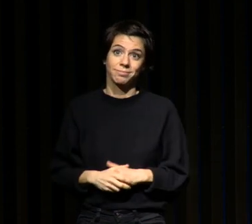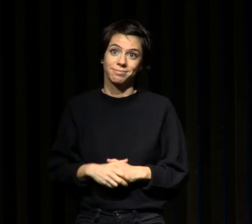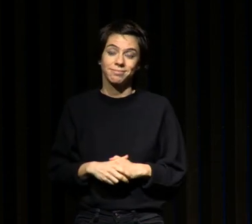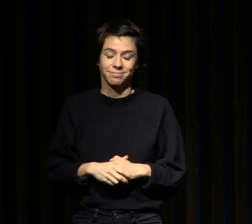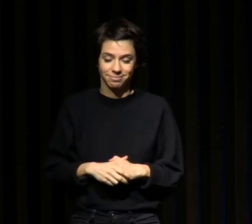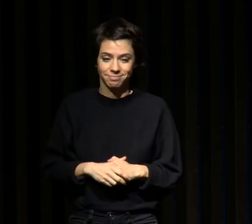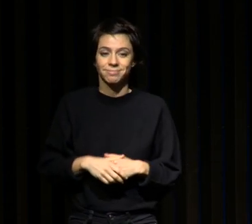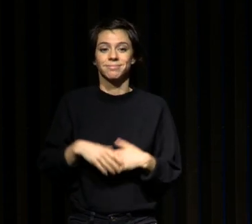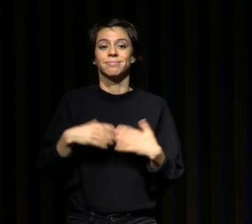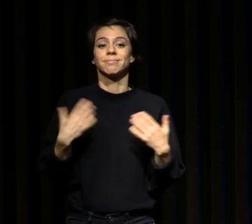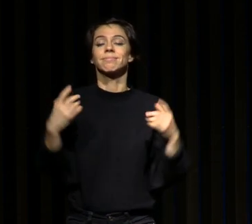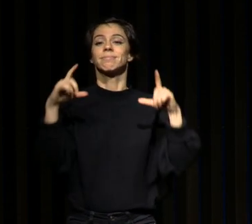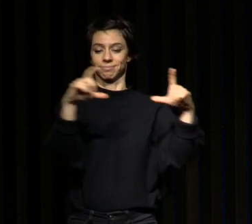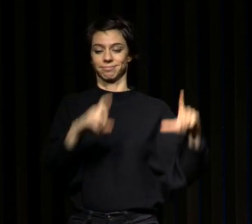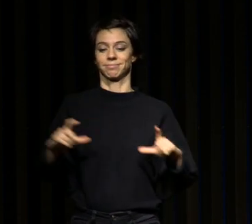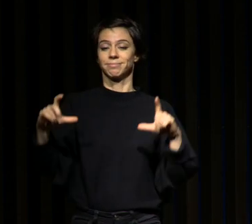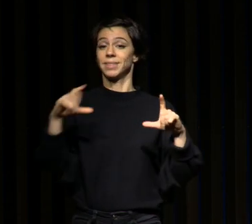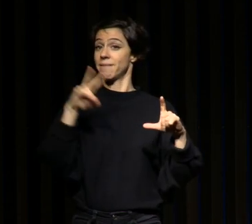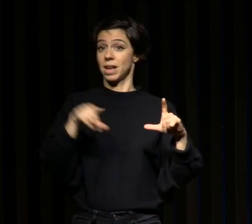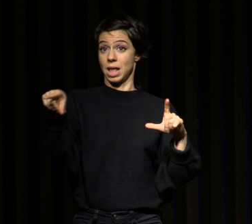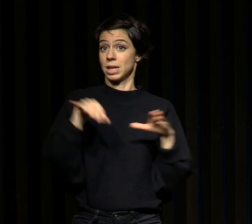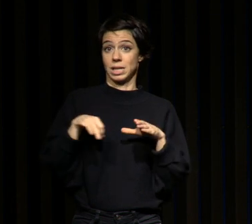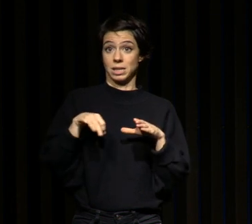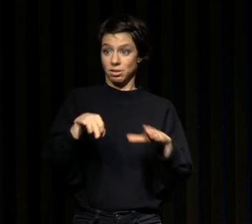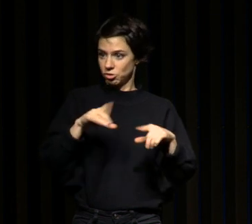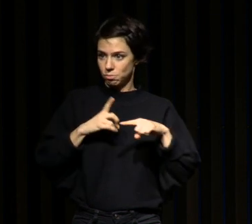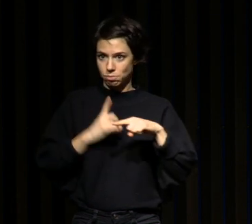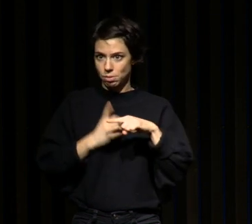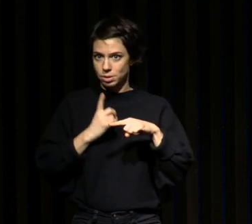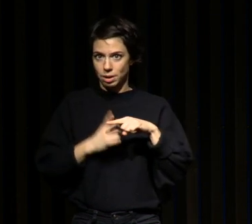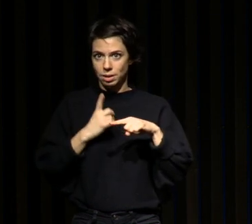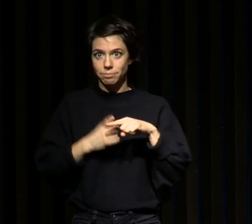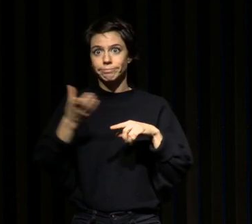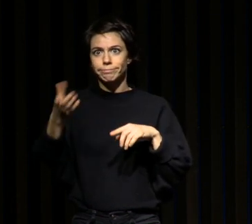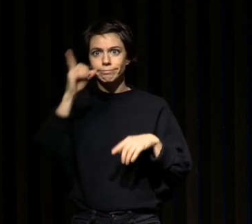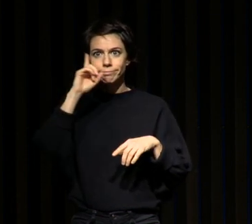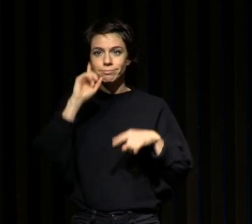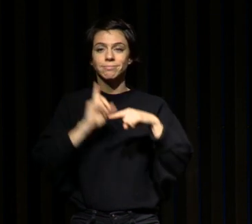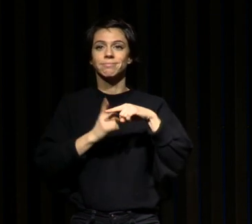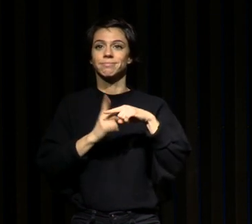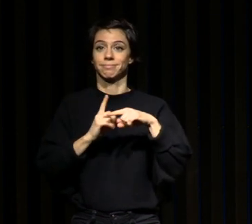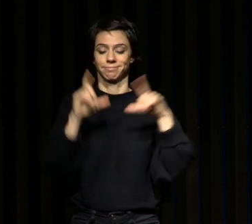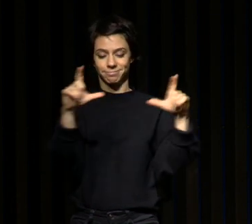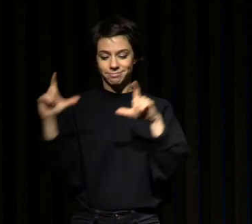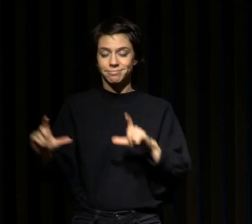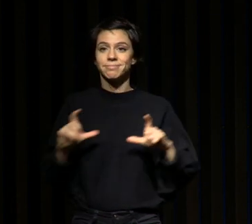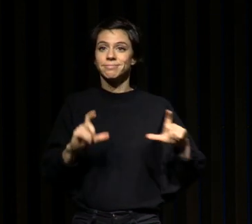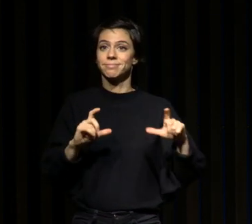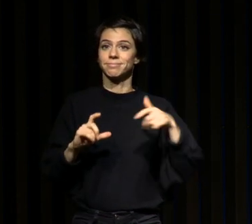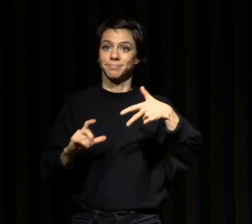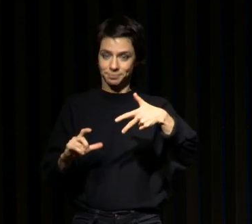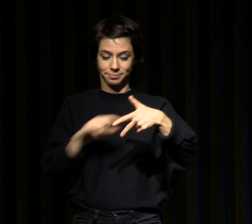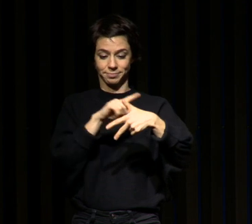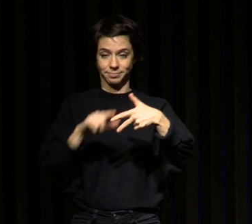en quoi cette stratégie là elle est très positive elle est très positive parce qu'en fait ces trois composantes là elles agissent